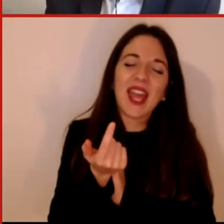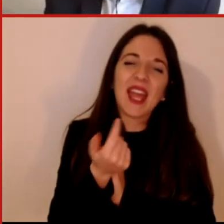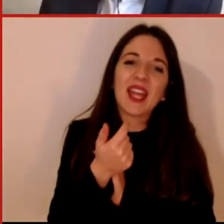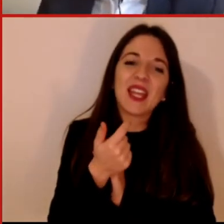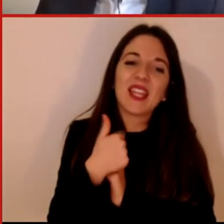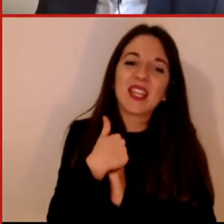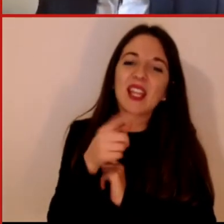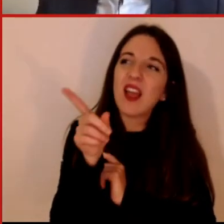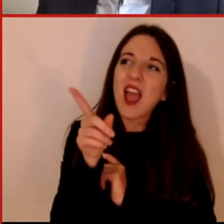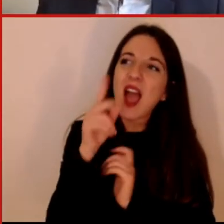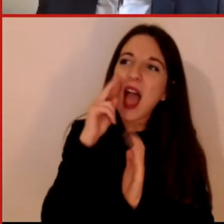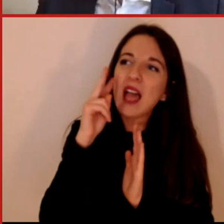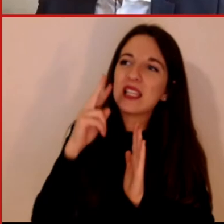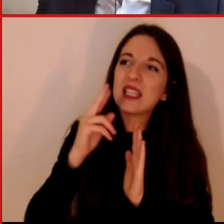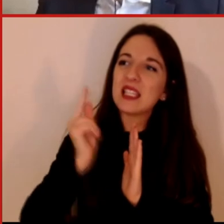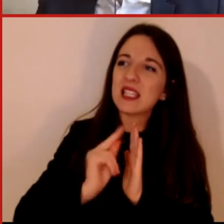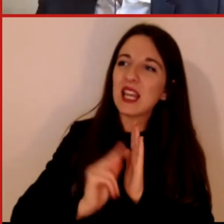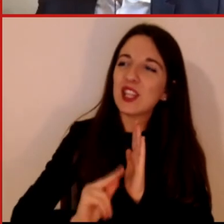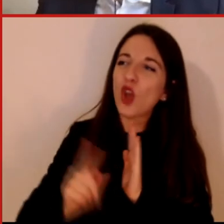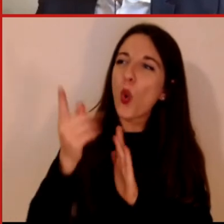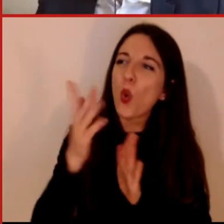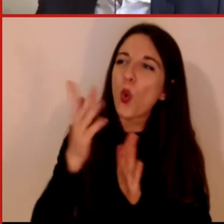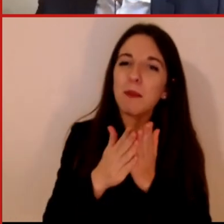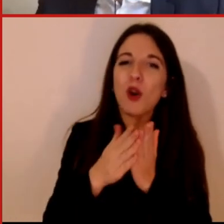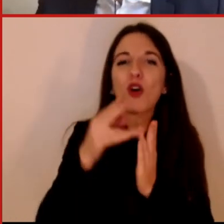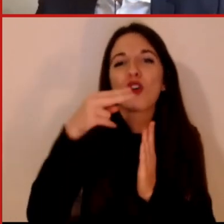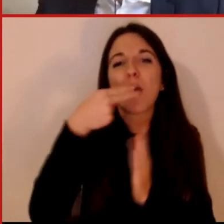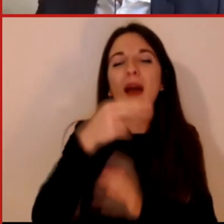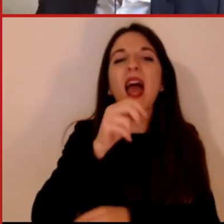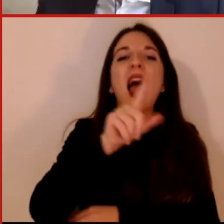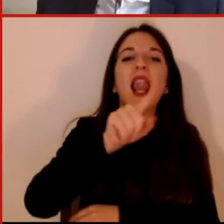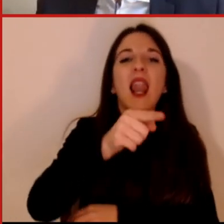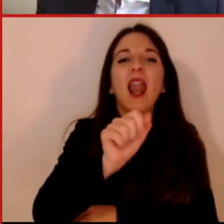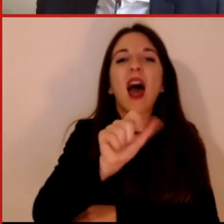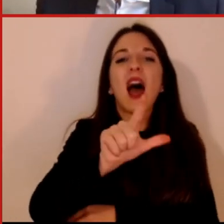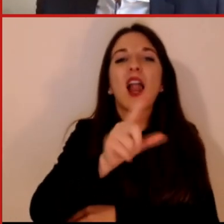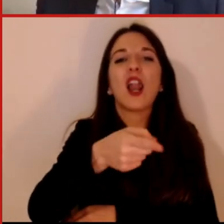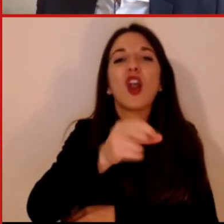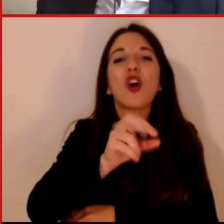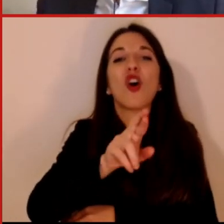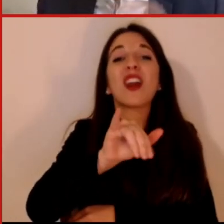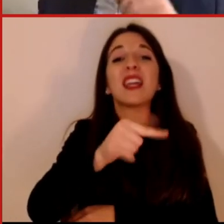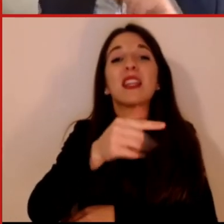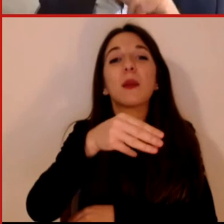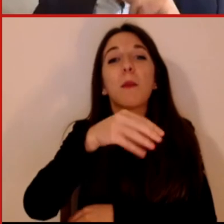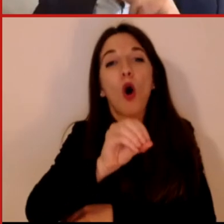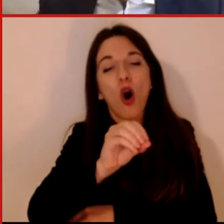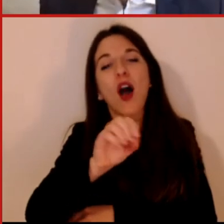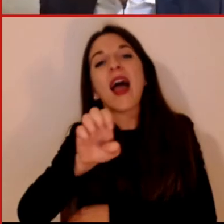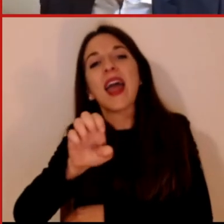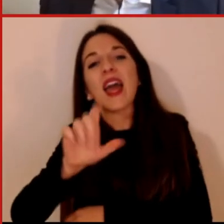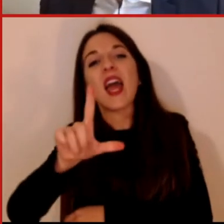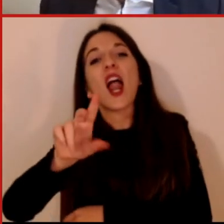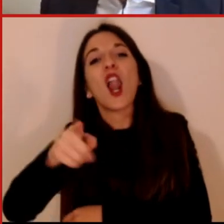e l'oracolo, ecco mi ha molto colpito la parola oracolo, oggi probabilmente ci affidiamo ai